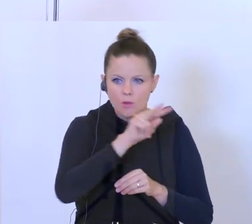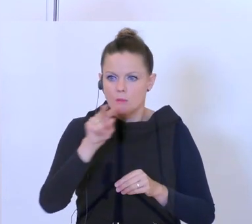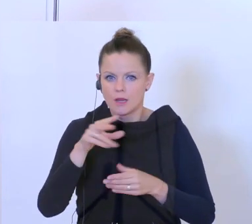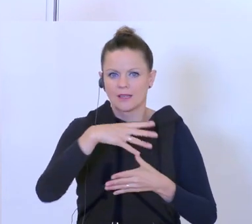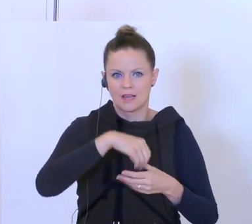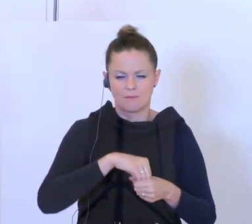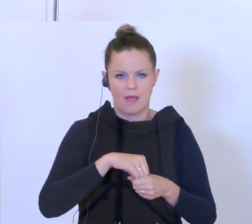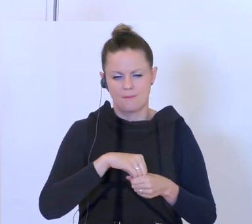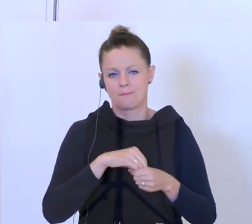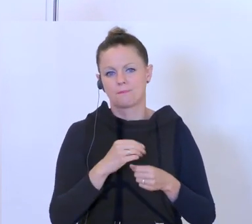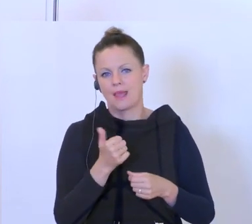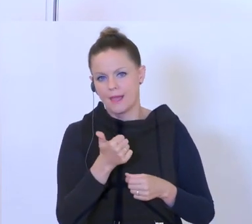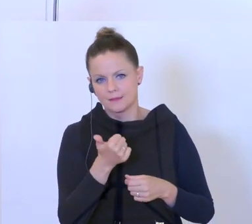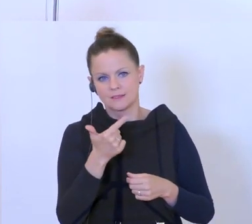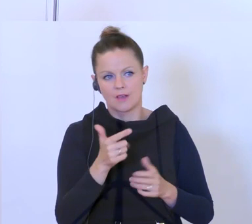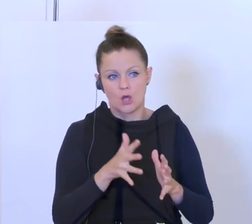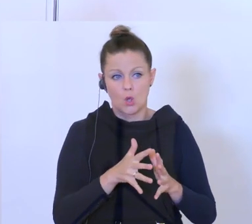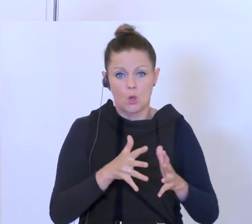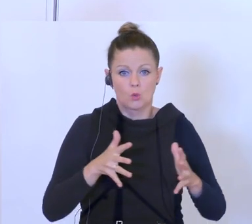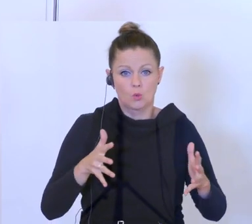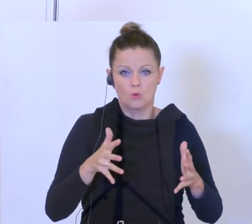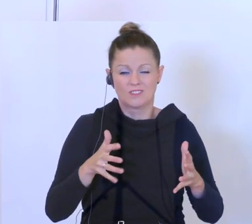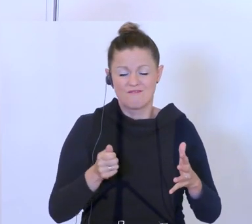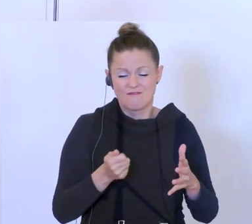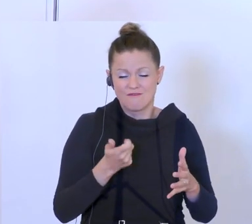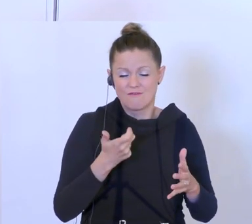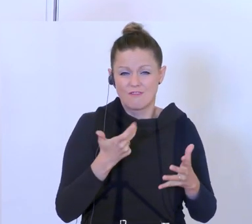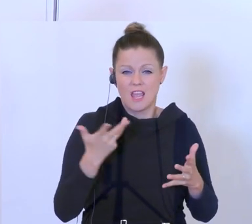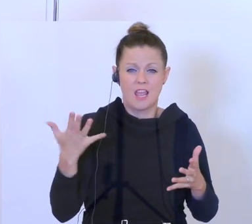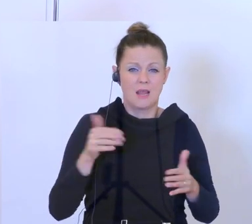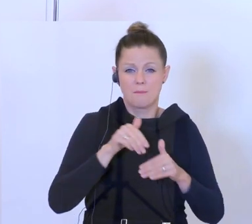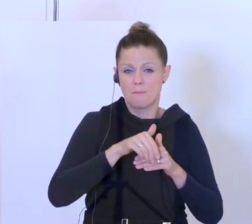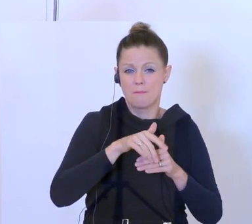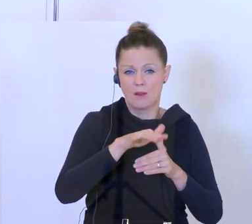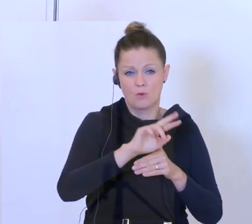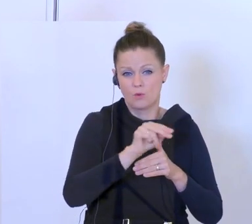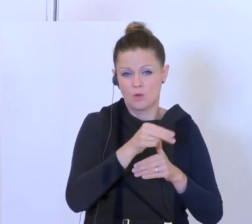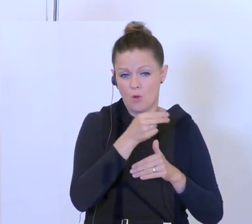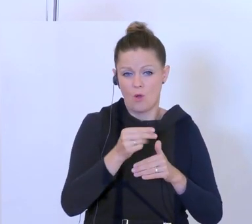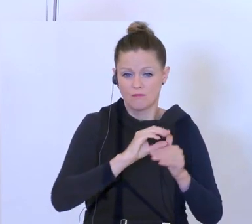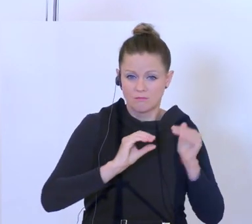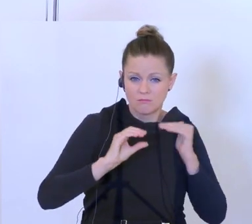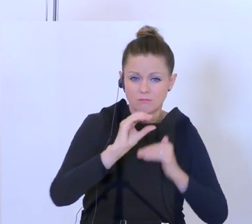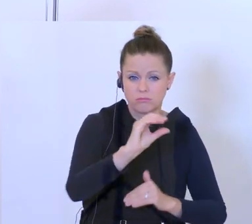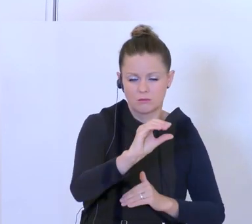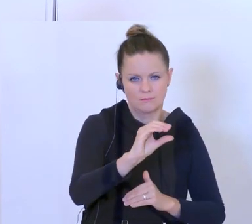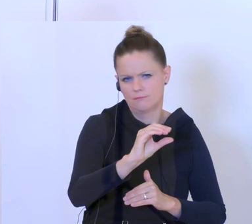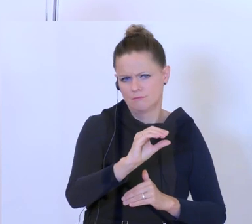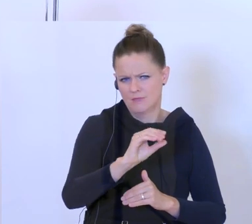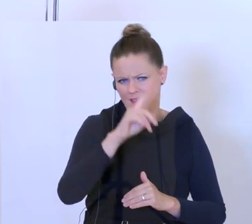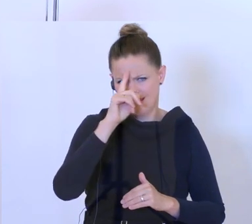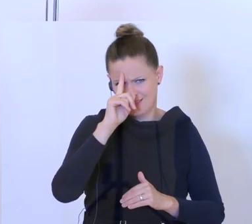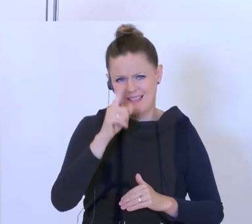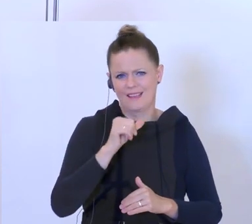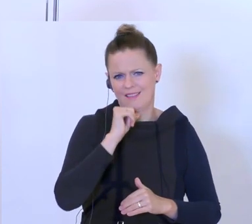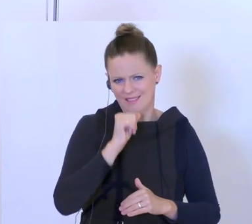ein, zwei ganz Große hier mit vielen Millionen bedacht werden, das wäre jetzt nicht im Sinn der Erfindung. Also das